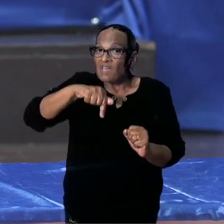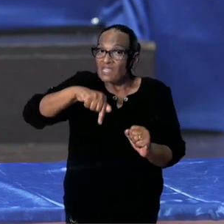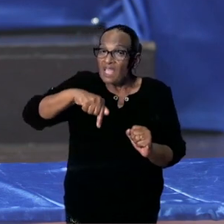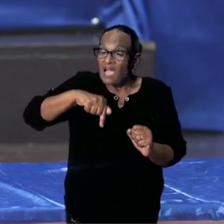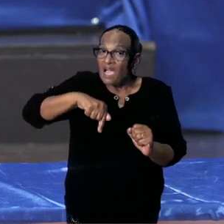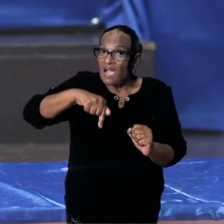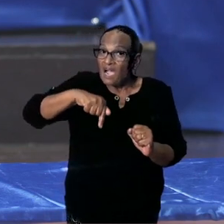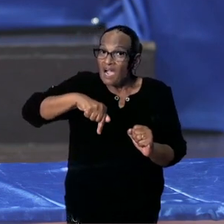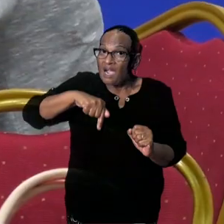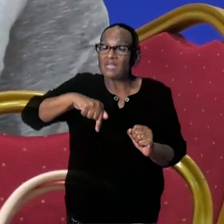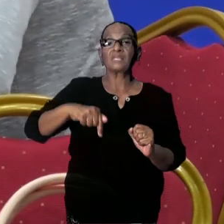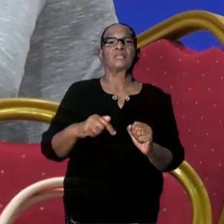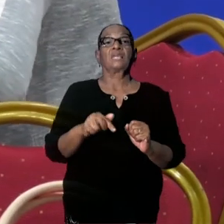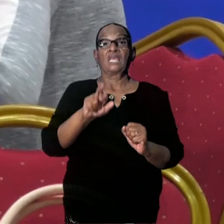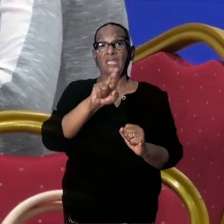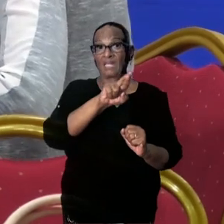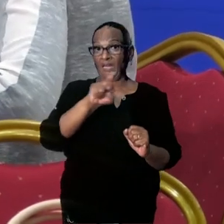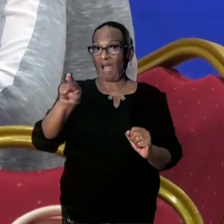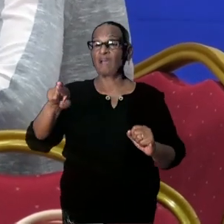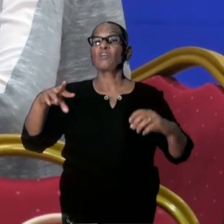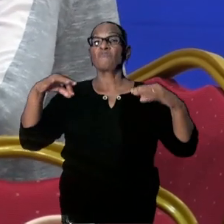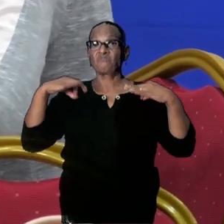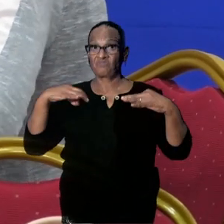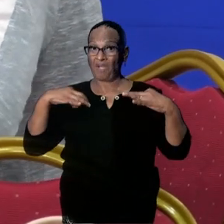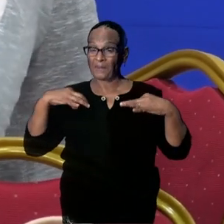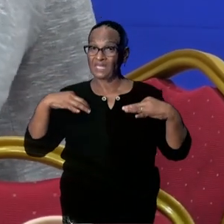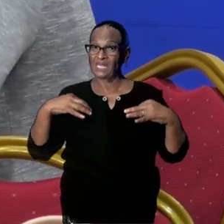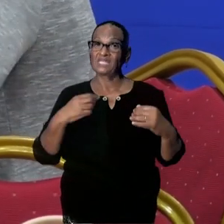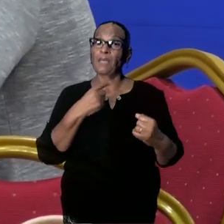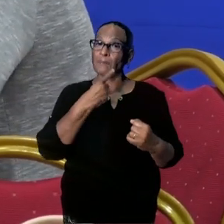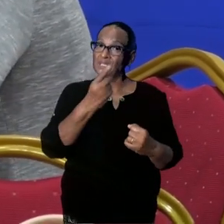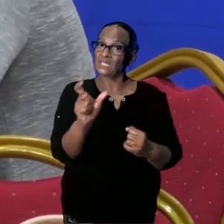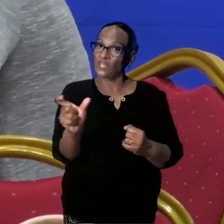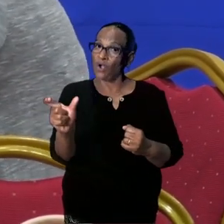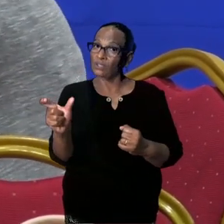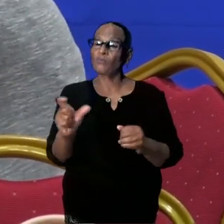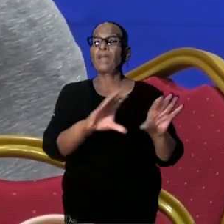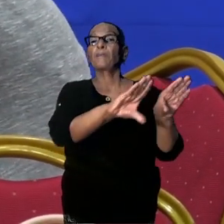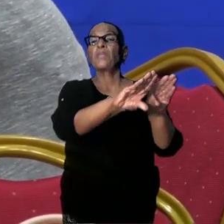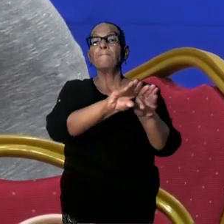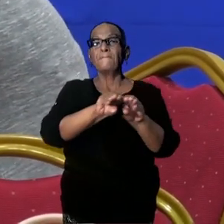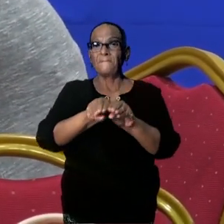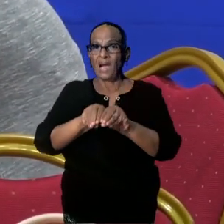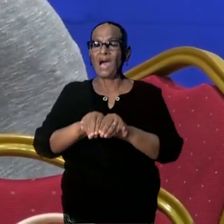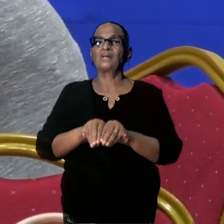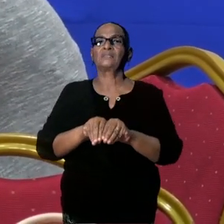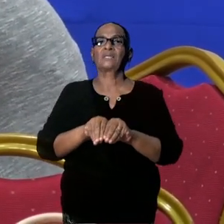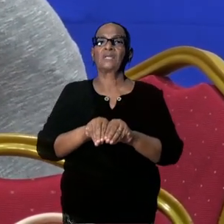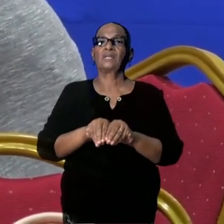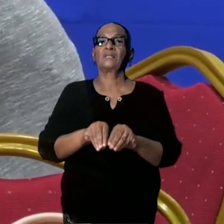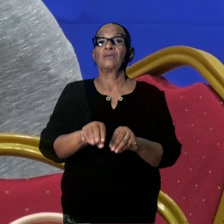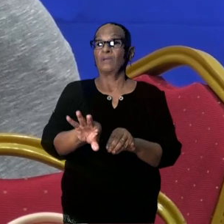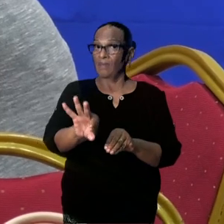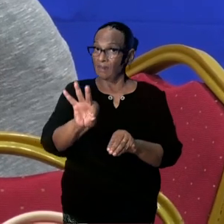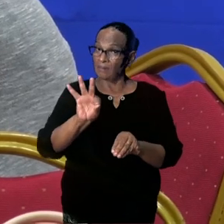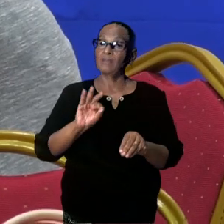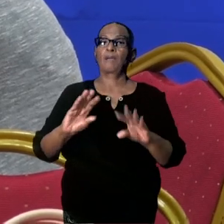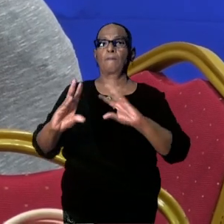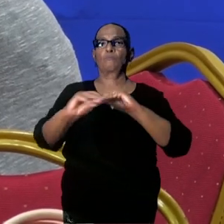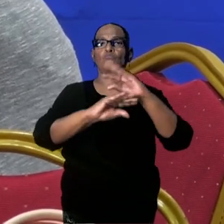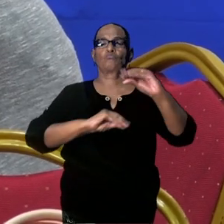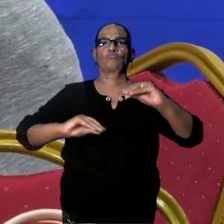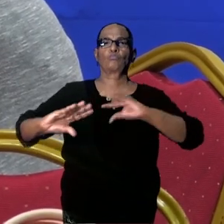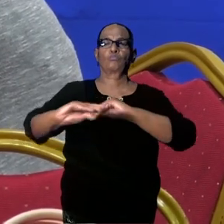in de Raad van Ministers het onderwerp de maatregelen voor COVID-19 besproken.